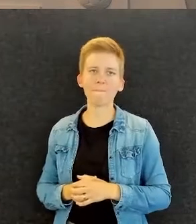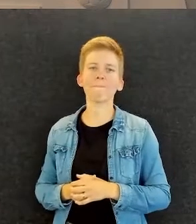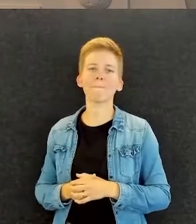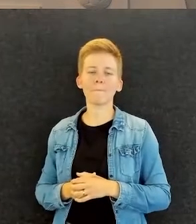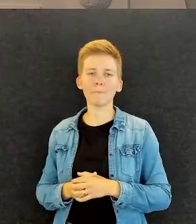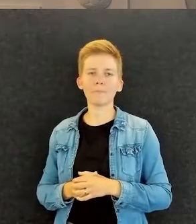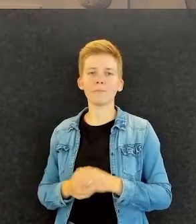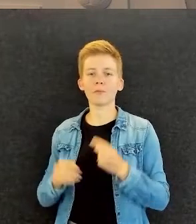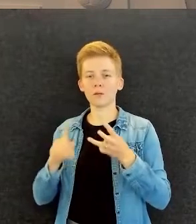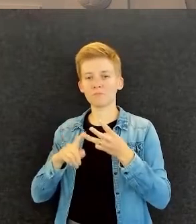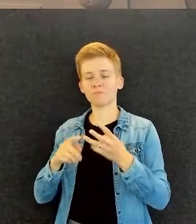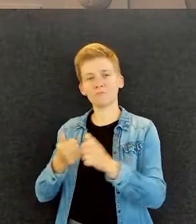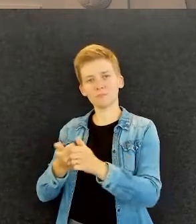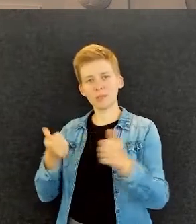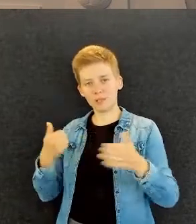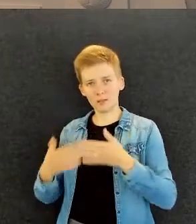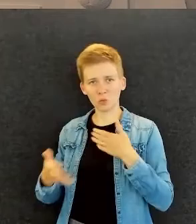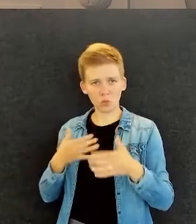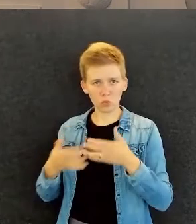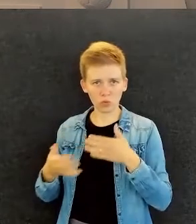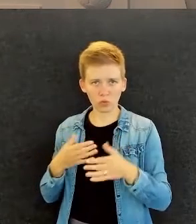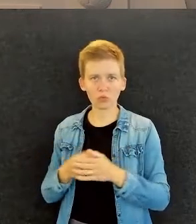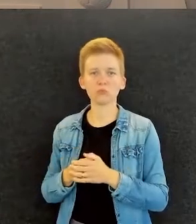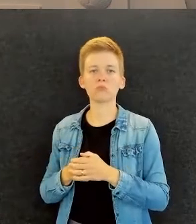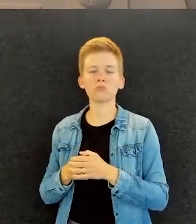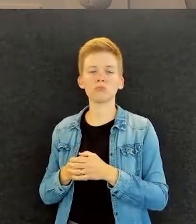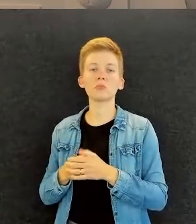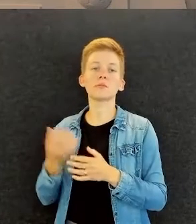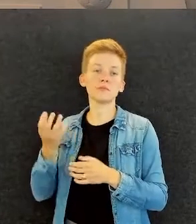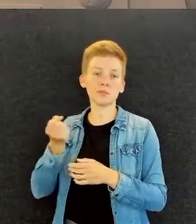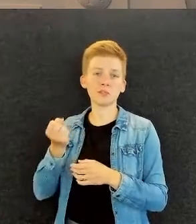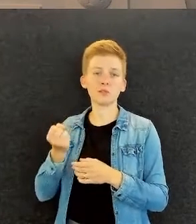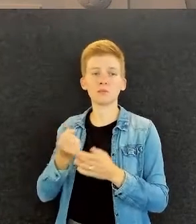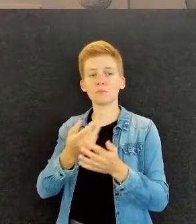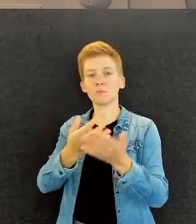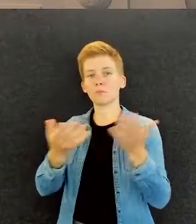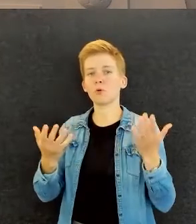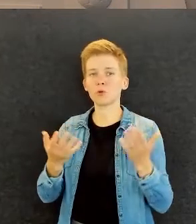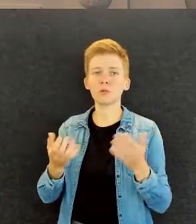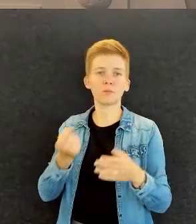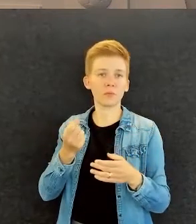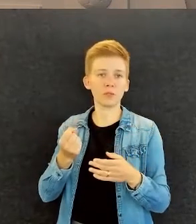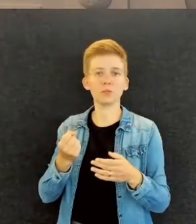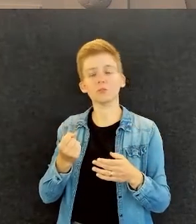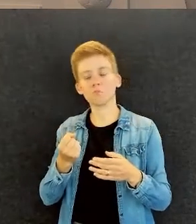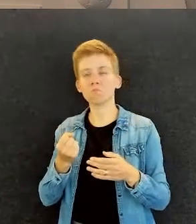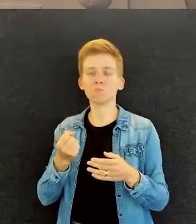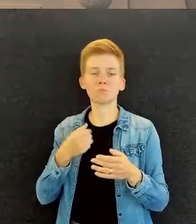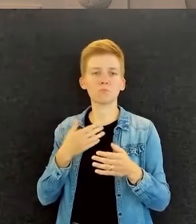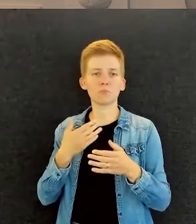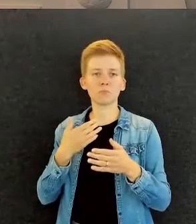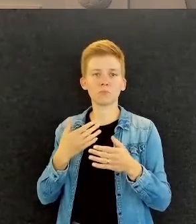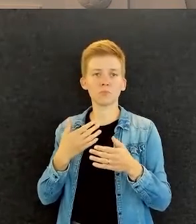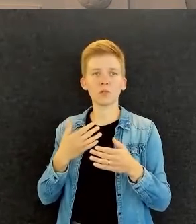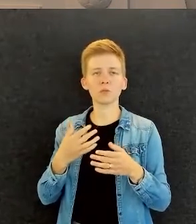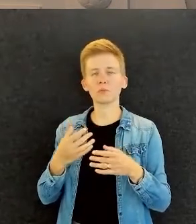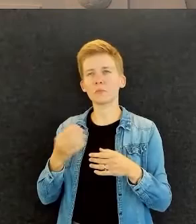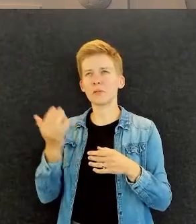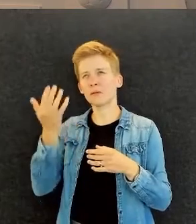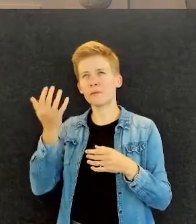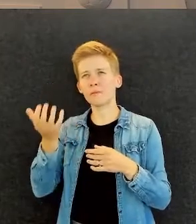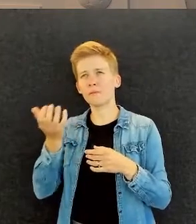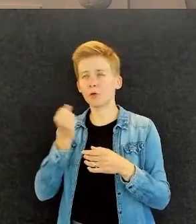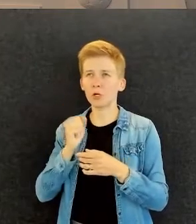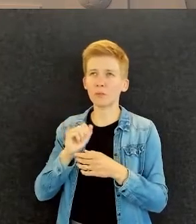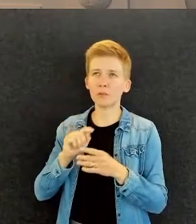Sitten etätyö tietysti on sellainen, mikä mahdollistaa aika monelle niin, että pystyy miettimään, että pystynkö liikkumaan